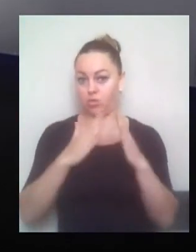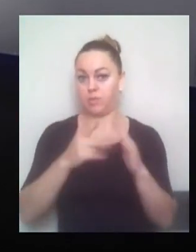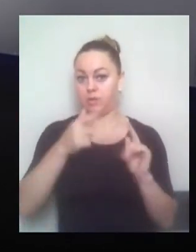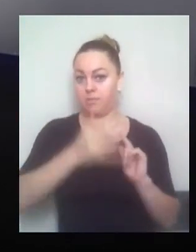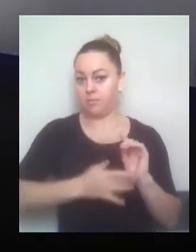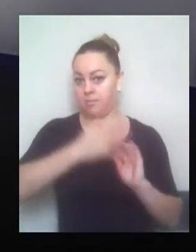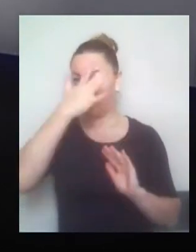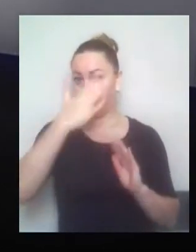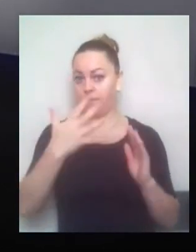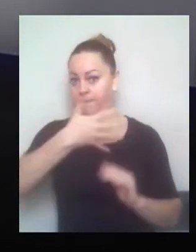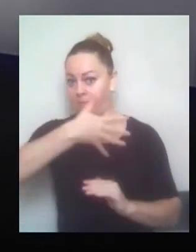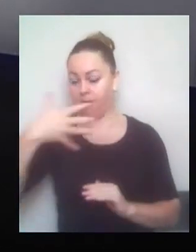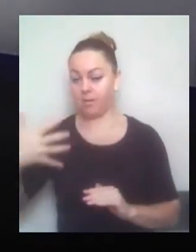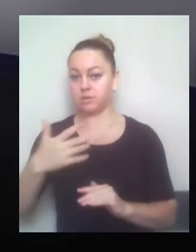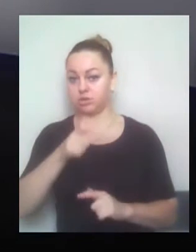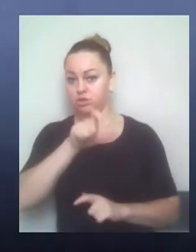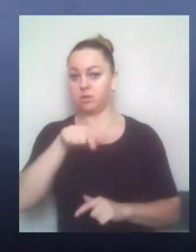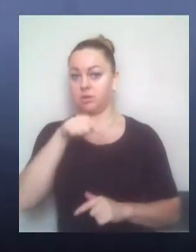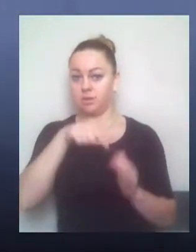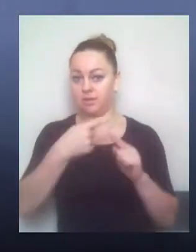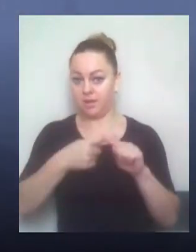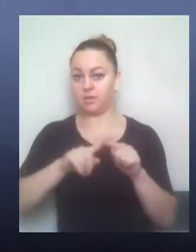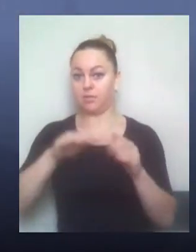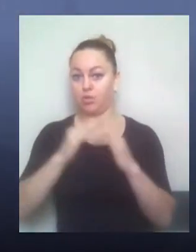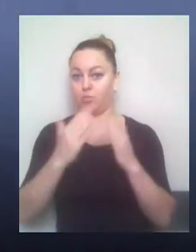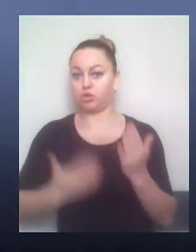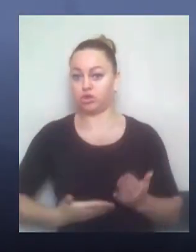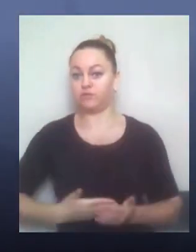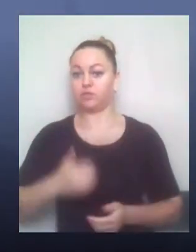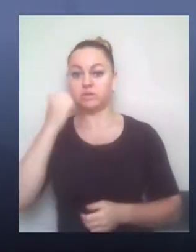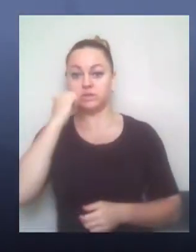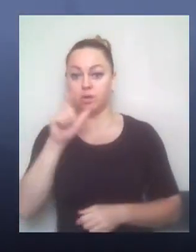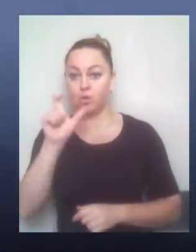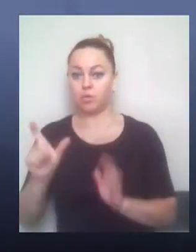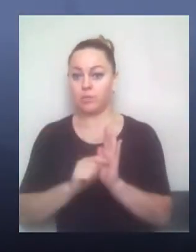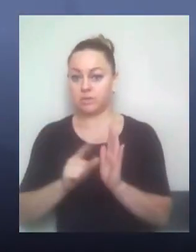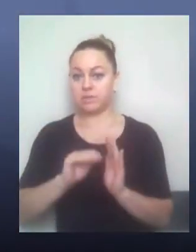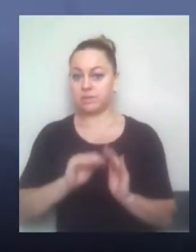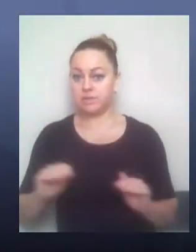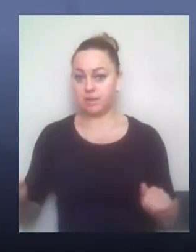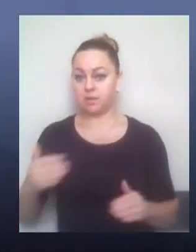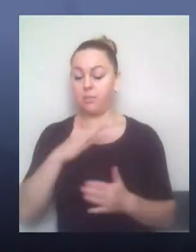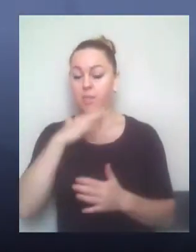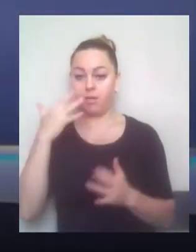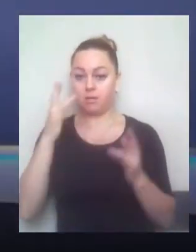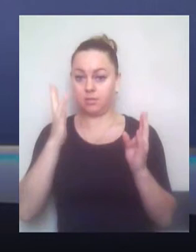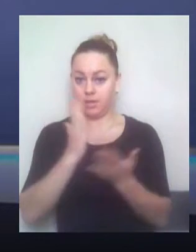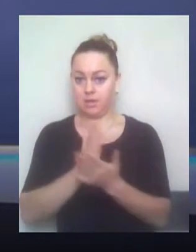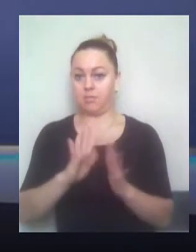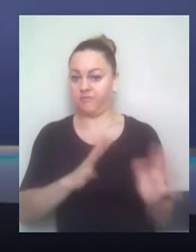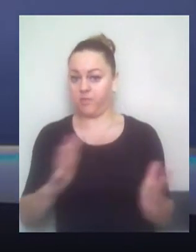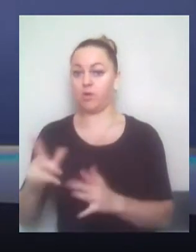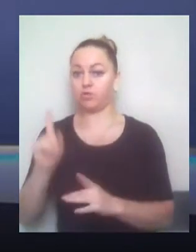старики, діти, ну і вообще це квартира. Тобто ми можемо остатися на вулиці. Ми знаємо багато примерів в Одесі, коли при